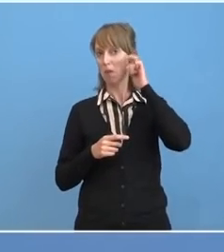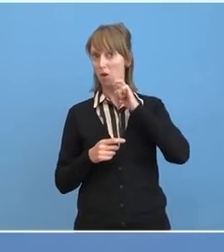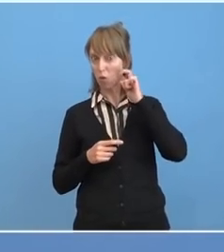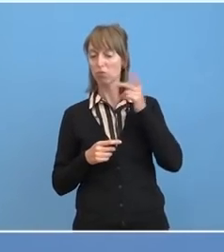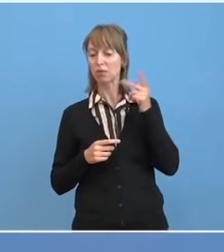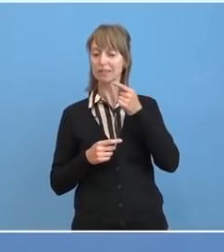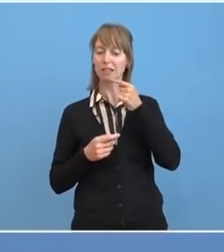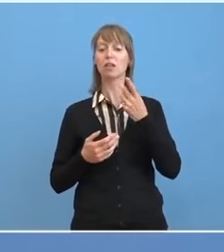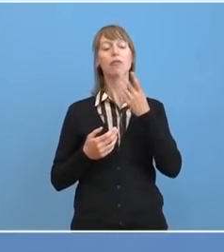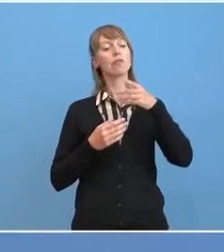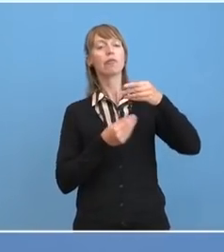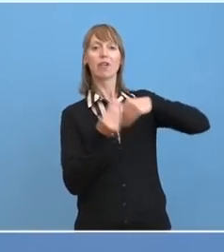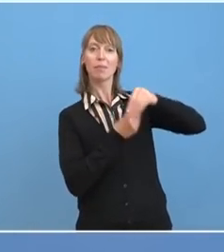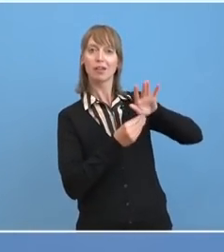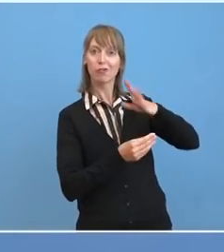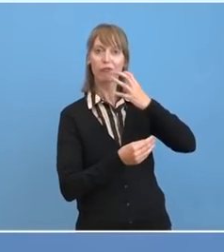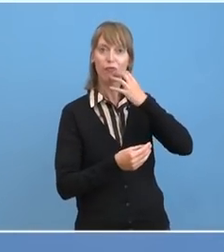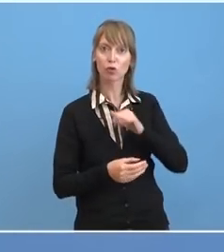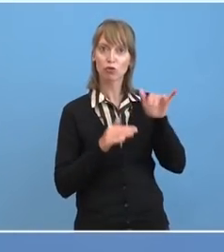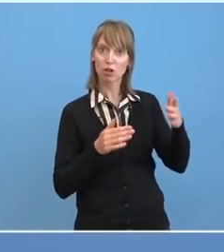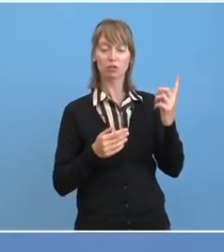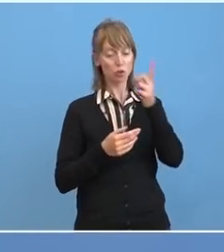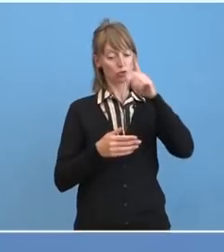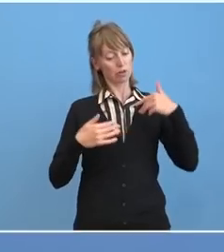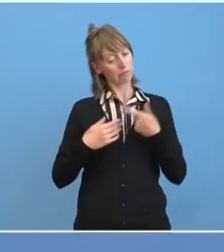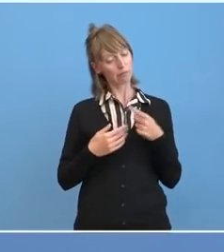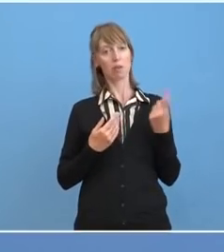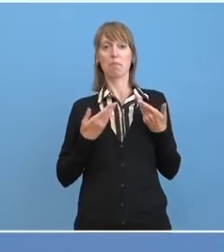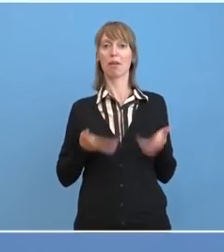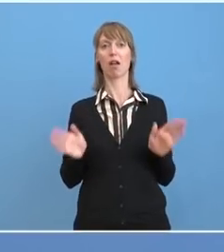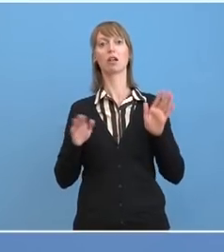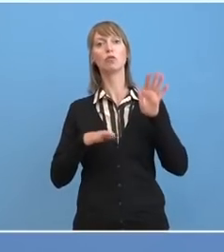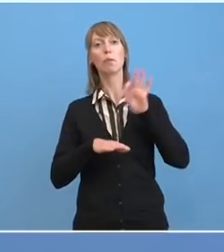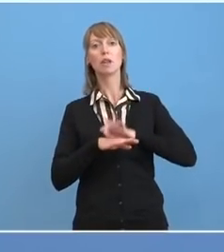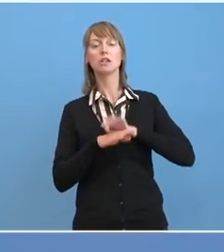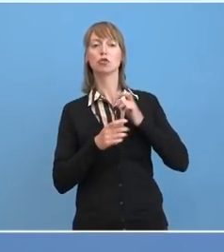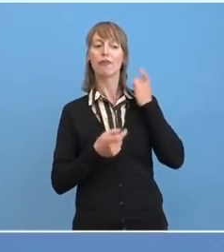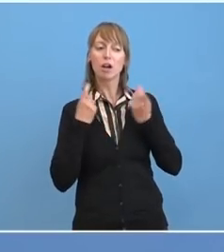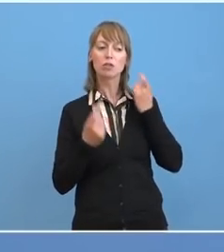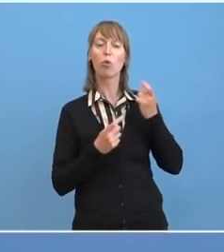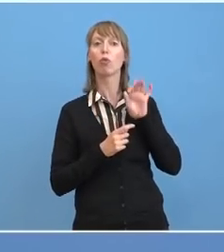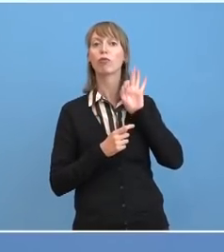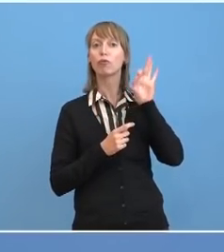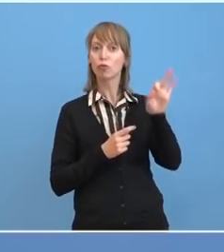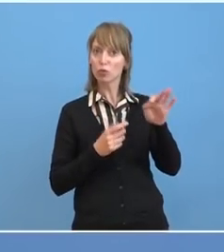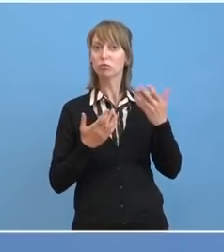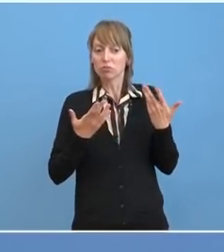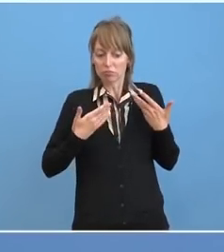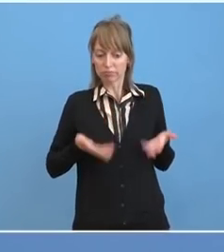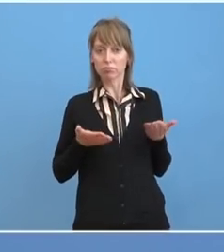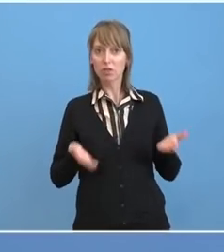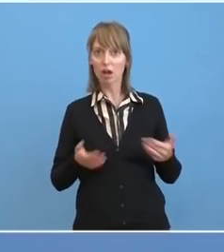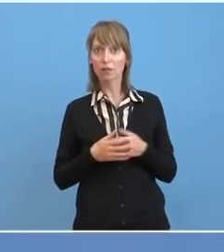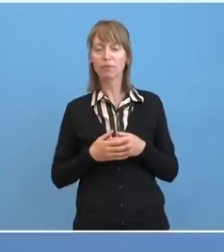Wunsch der Familie gibt, dann wird Deutschland bereitstehen, um die notwendige medizinische Versorgung dieses Mannes, auf den mutmaßlich ein